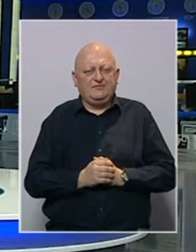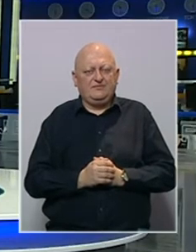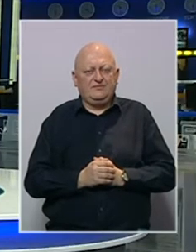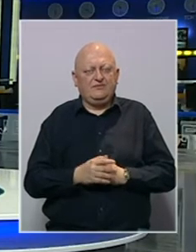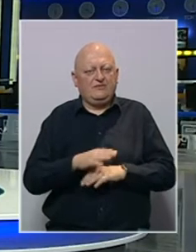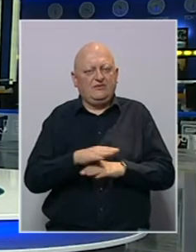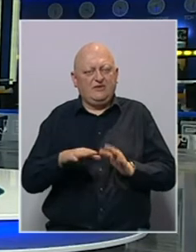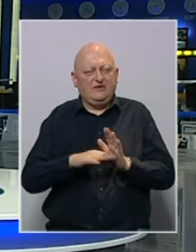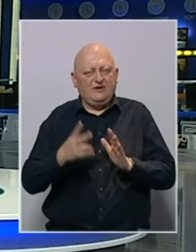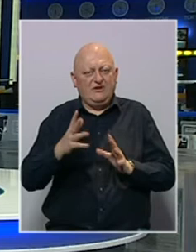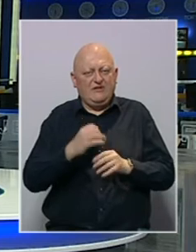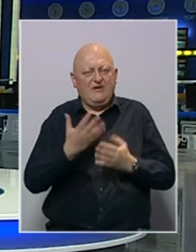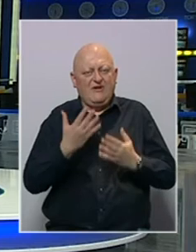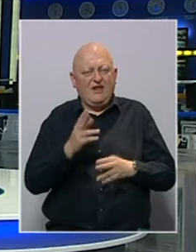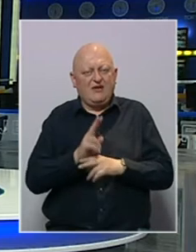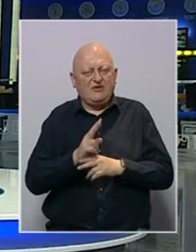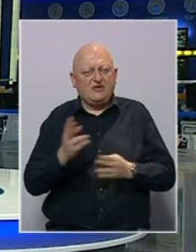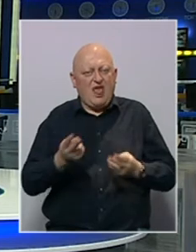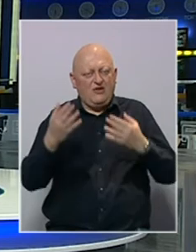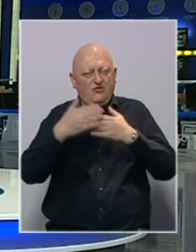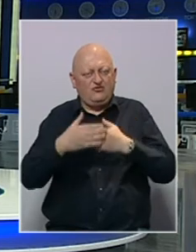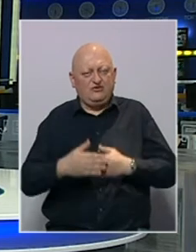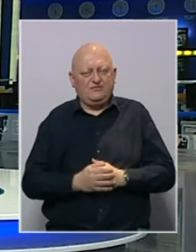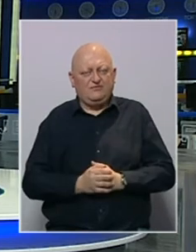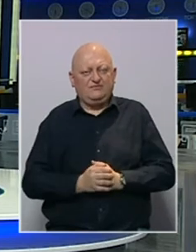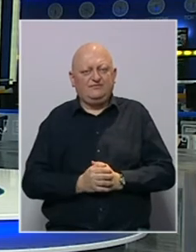Toliko u dnevniku, hvala na pozornosti i laku noć.